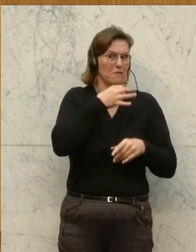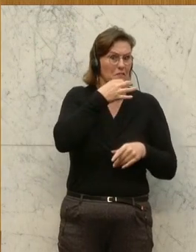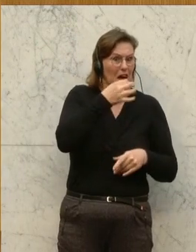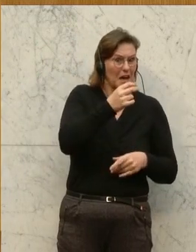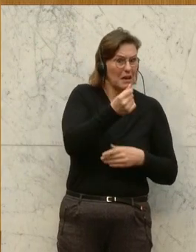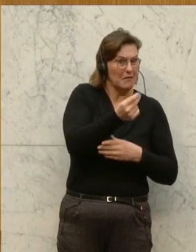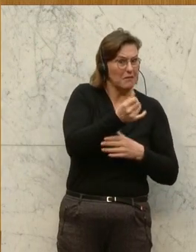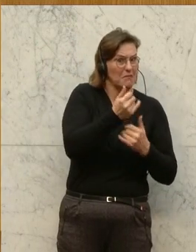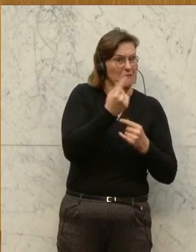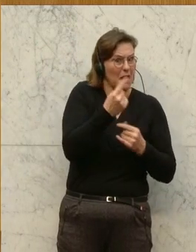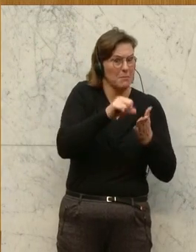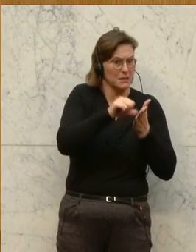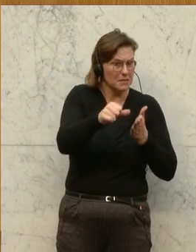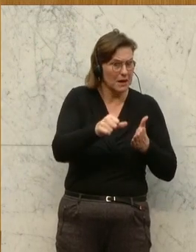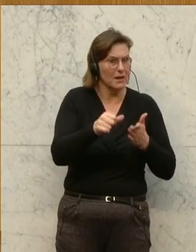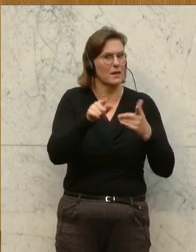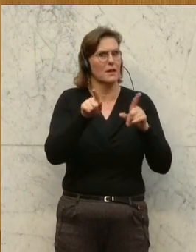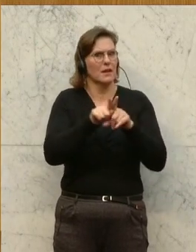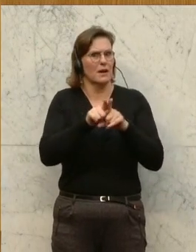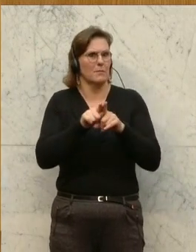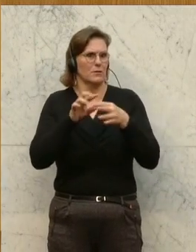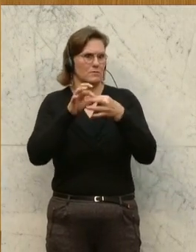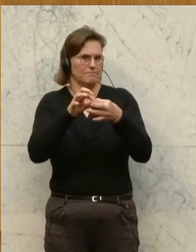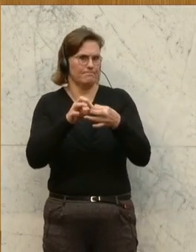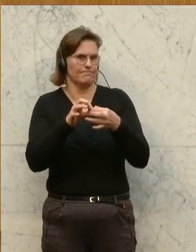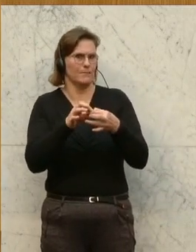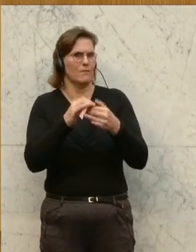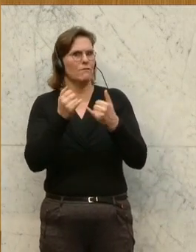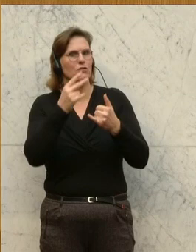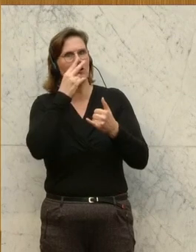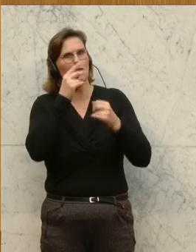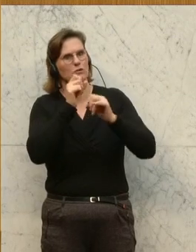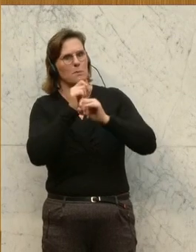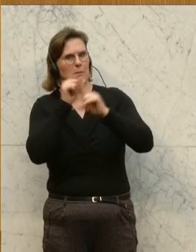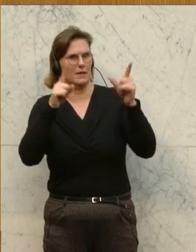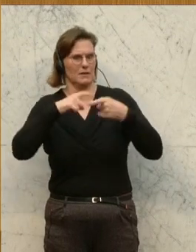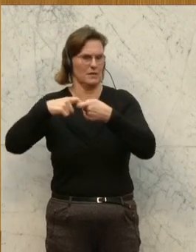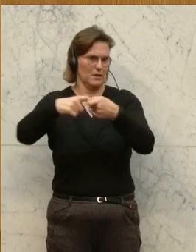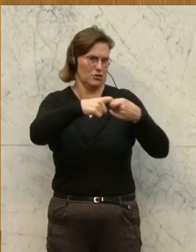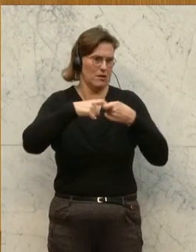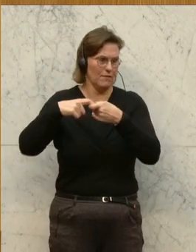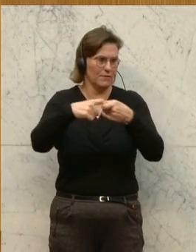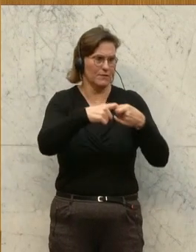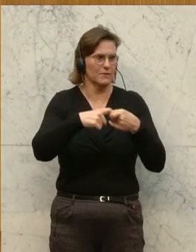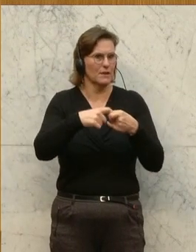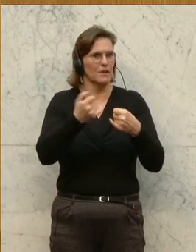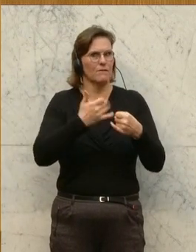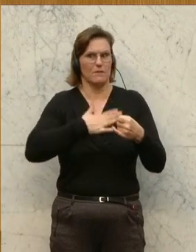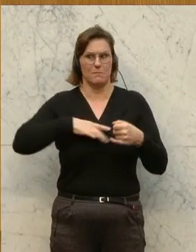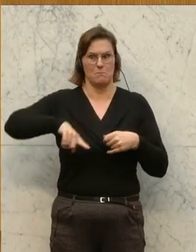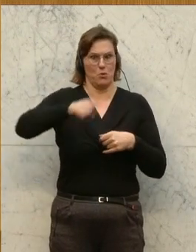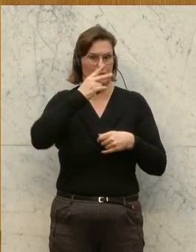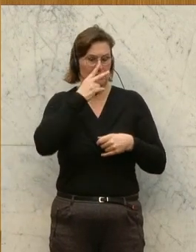wäre. Aber es ist ja auch eine Frage, wie wir unser Gesellschaftsbild sehen wollen, wie wir unsere Gesellschaft sehen.